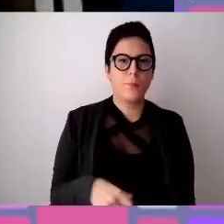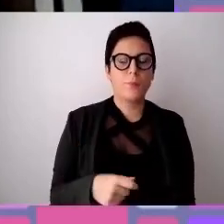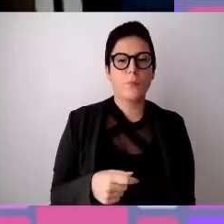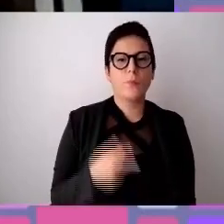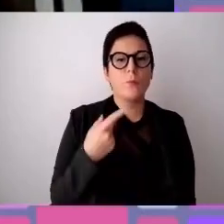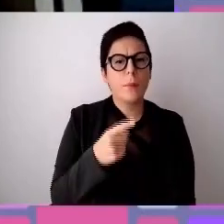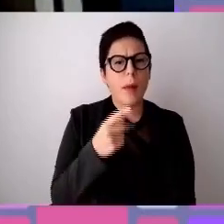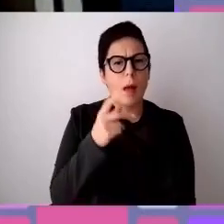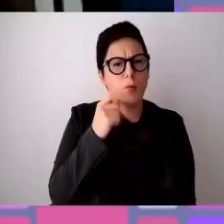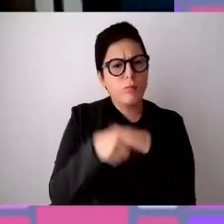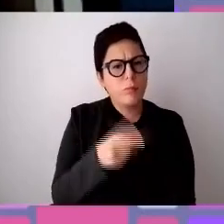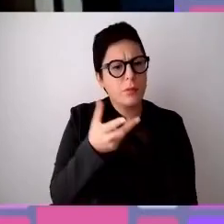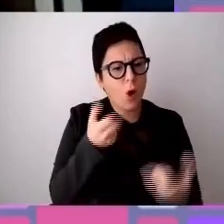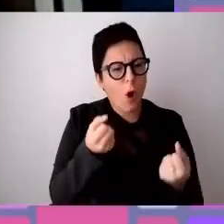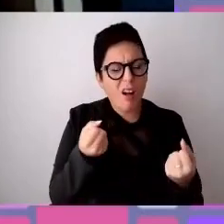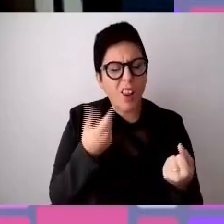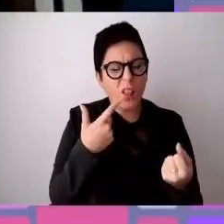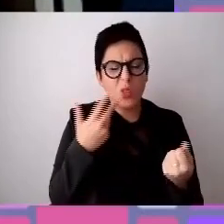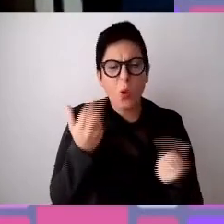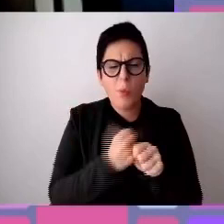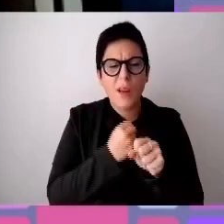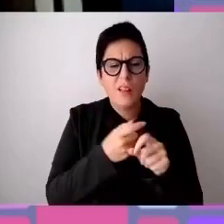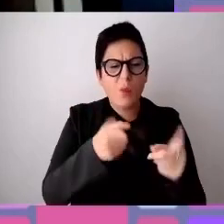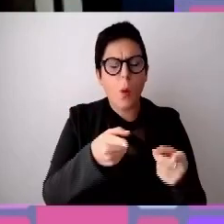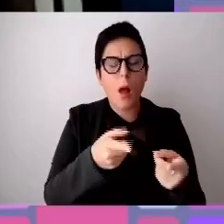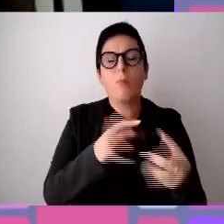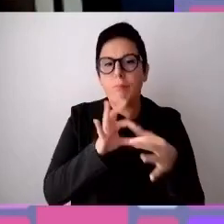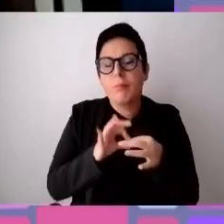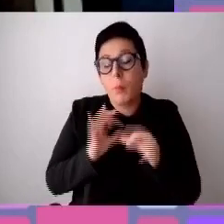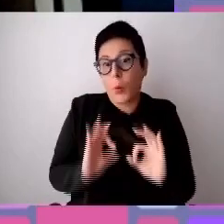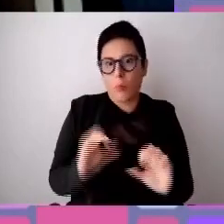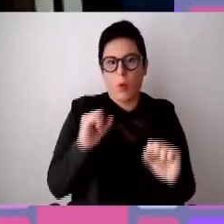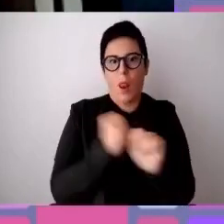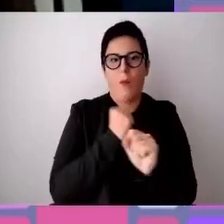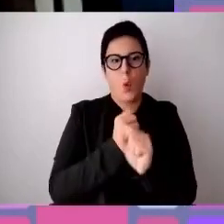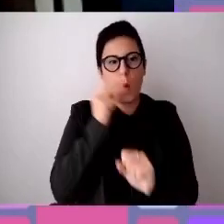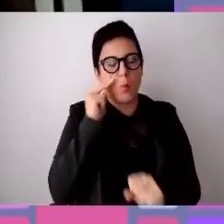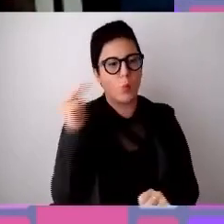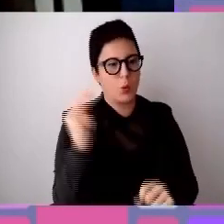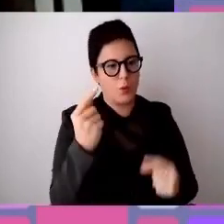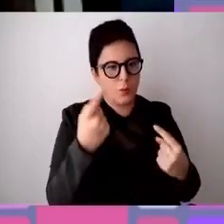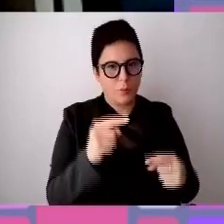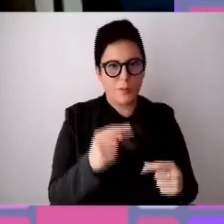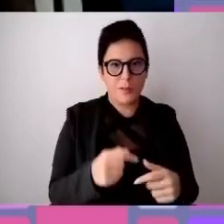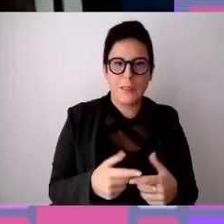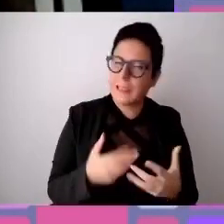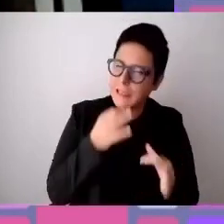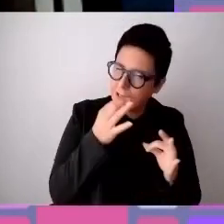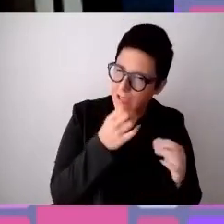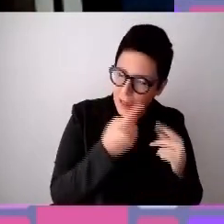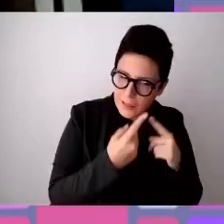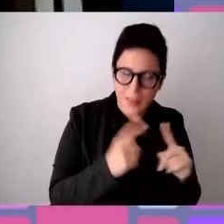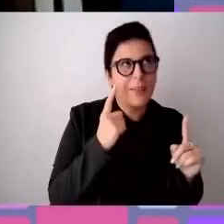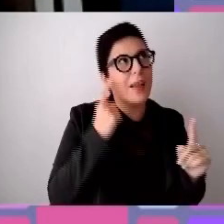che è quello vero, concreto, operativo del lavoro. Quindi passiamo dalla diversità alla normalità, come mi